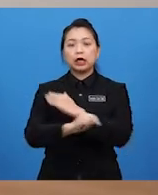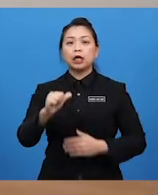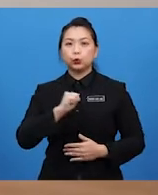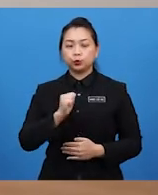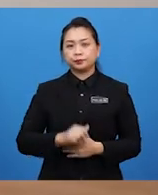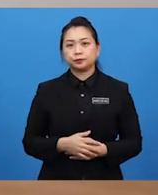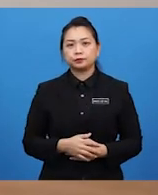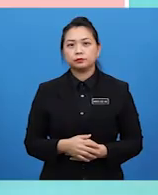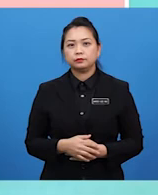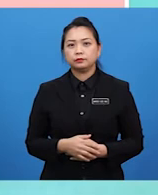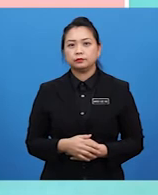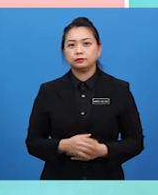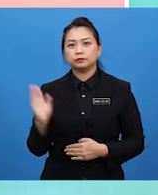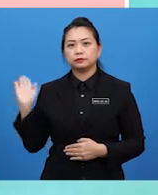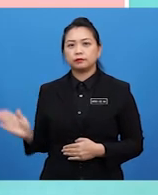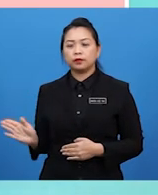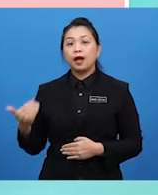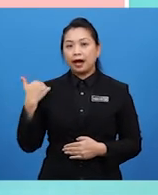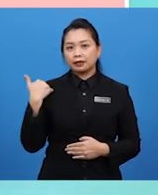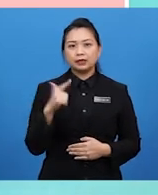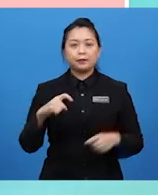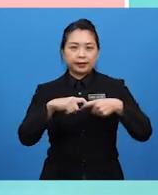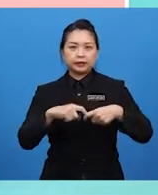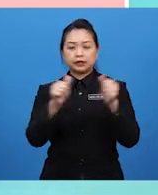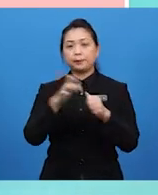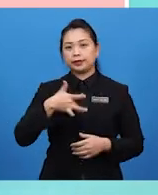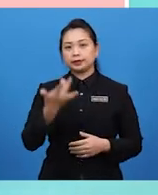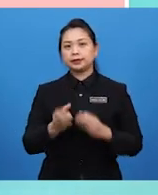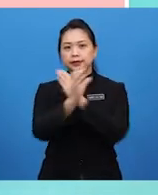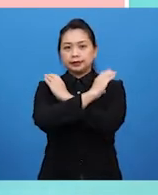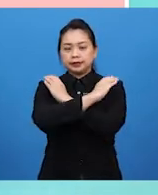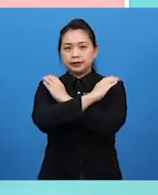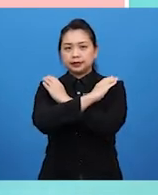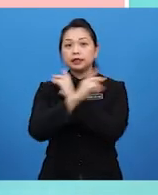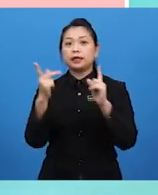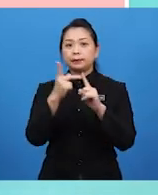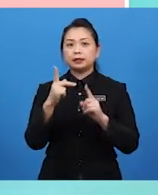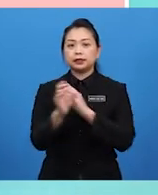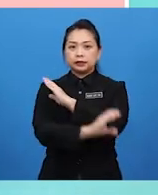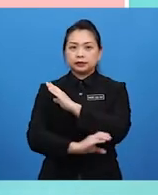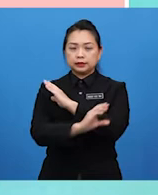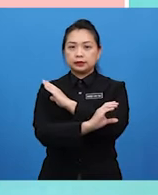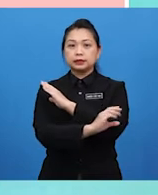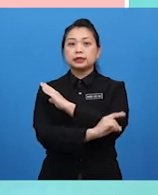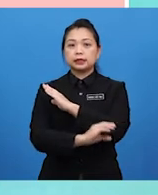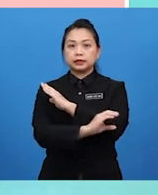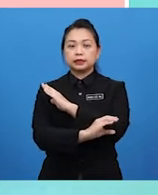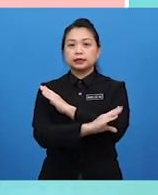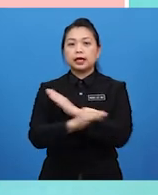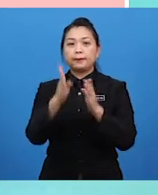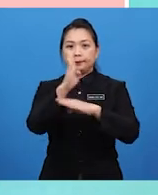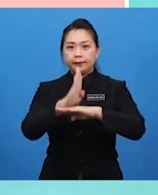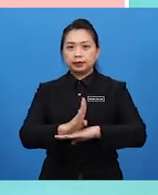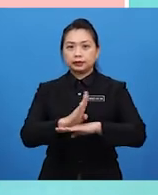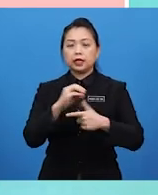Dan juga pelajar-pelajar di rumah, nasionalisme adalah berkaitan dengan perasaan cinta akan negara dan bangsa atau